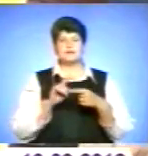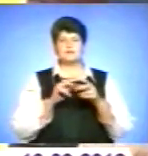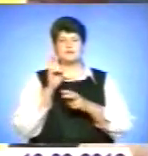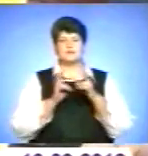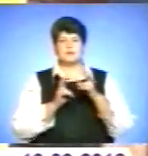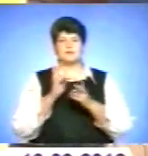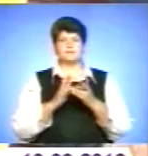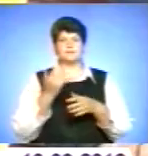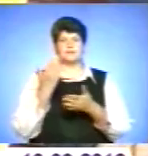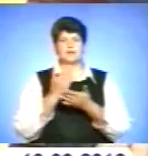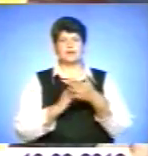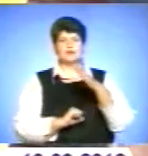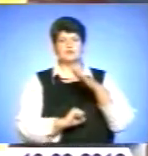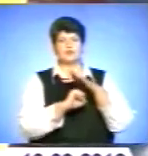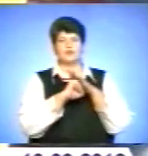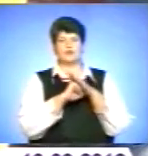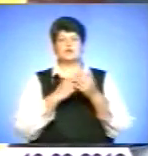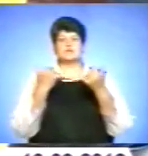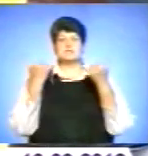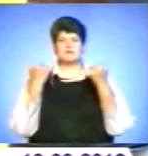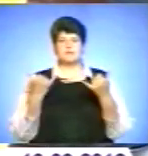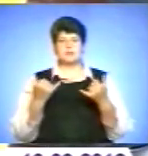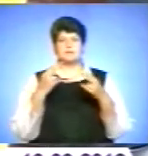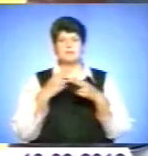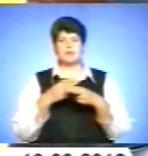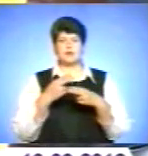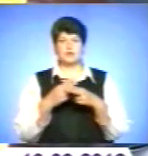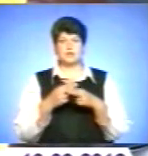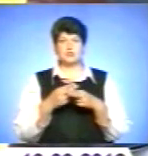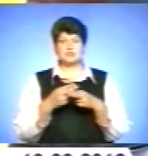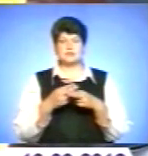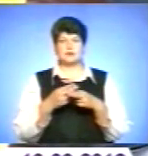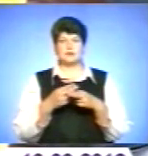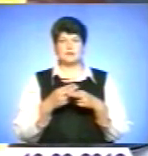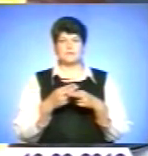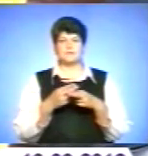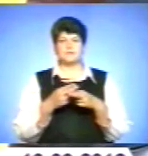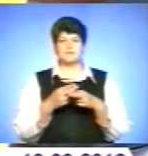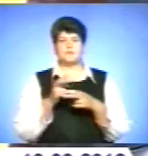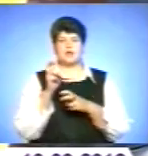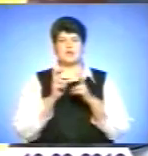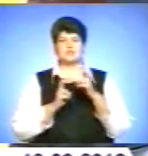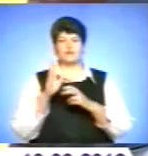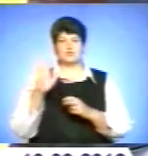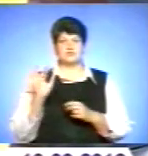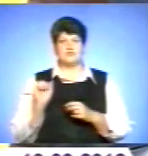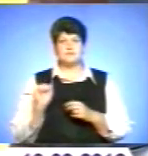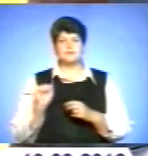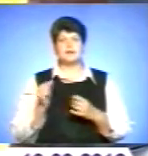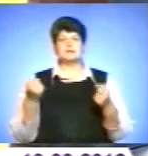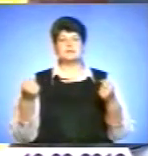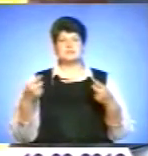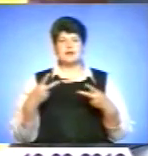зовнішнього металургічного производства, спеціальних